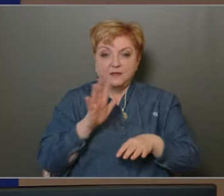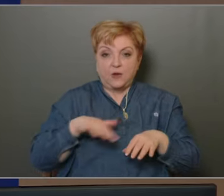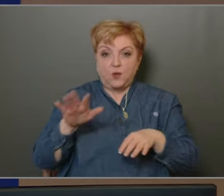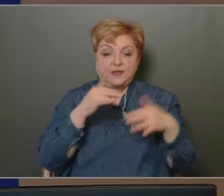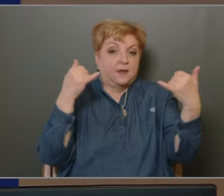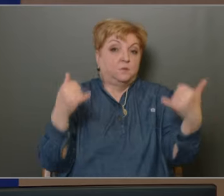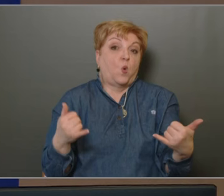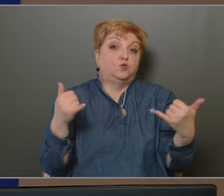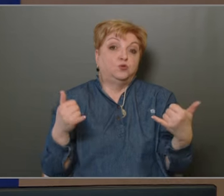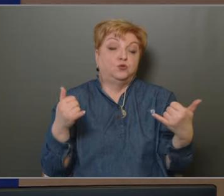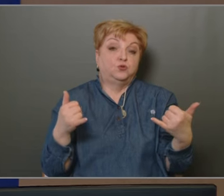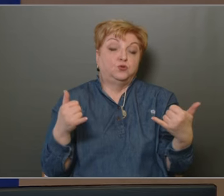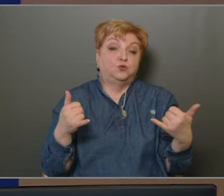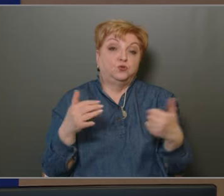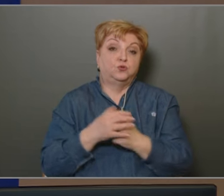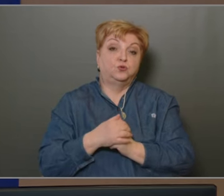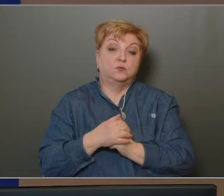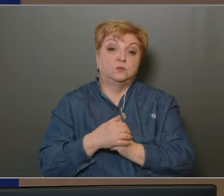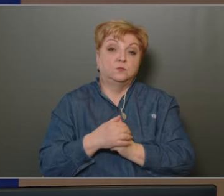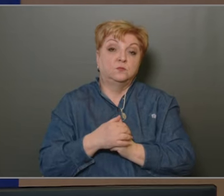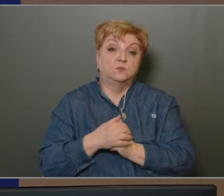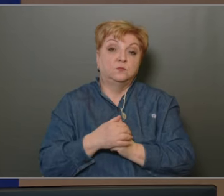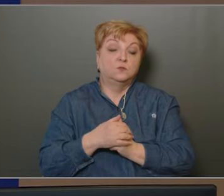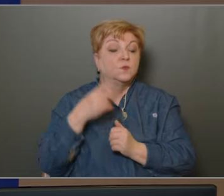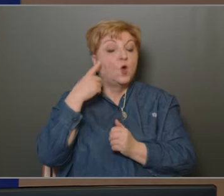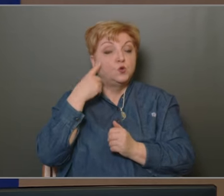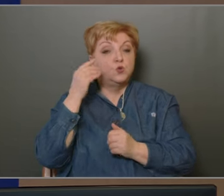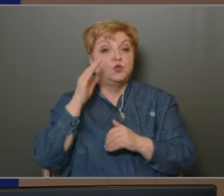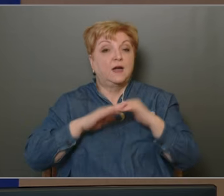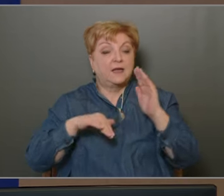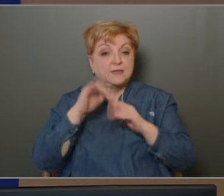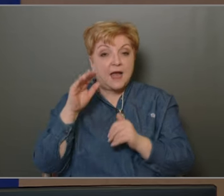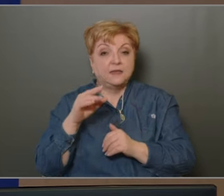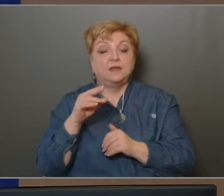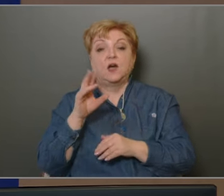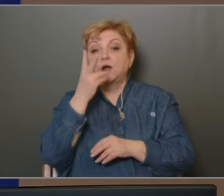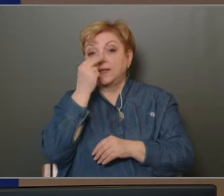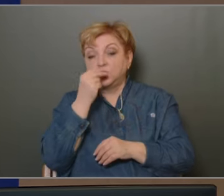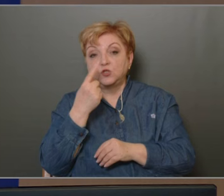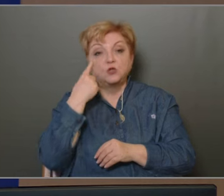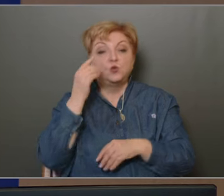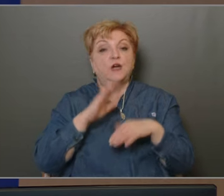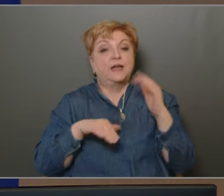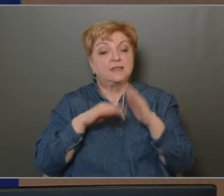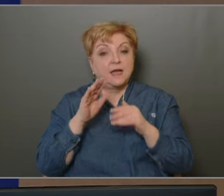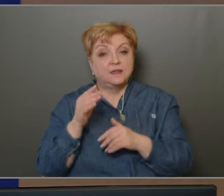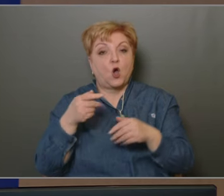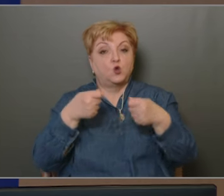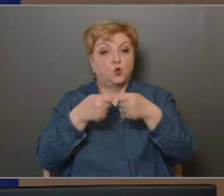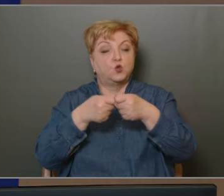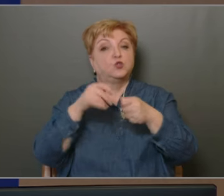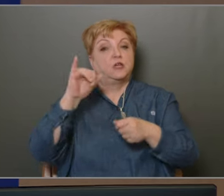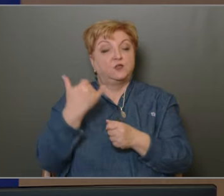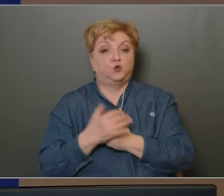De most ezt tudja kezelni a rendőrség is, és tudja kezelni a közösség